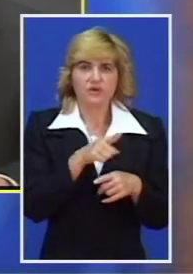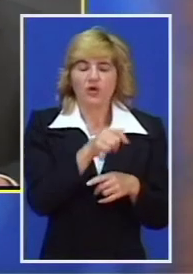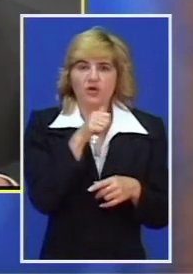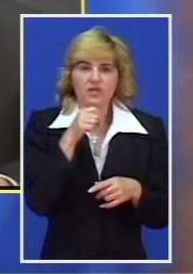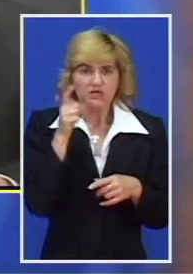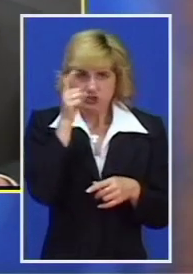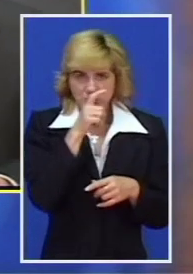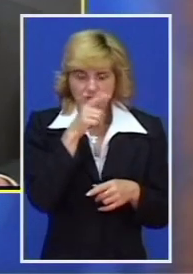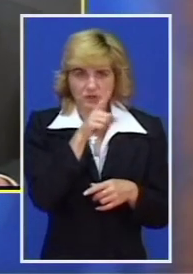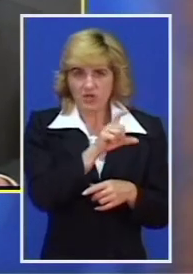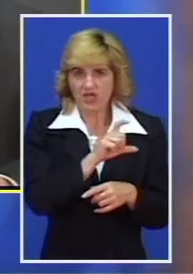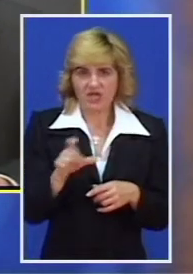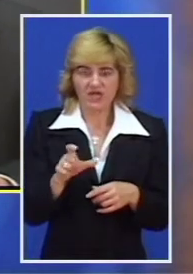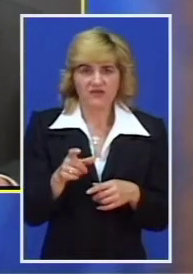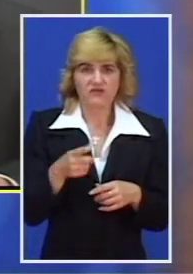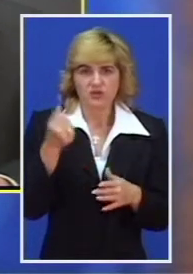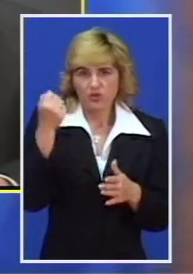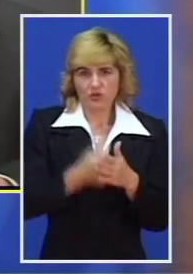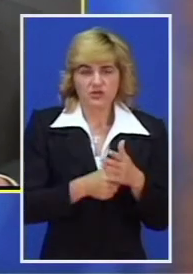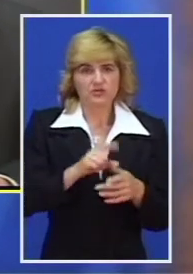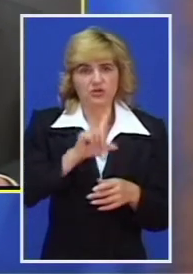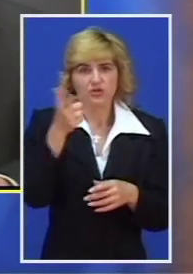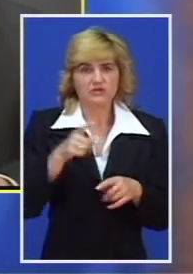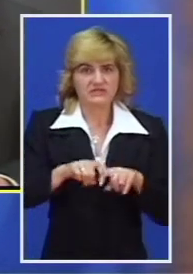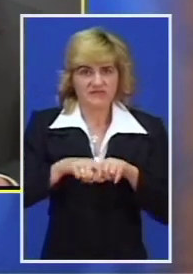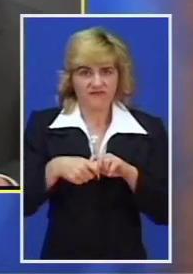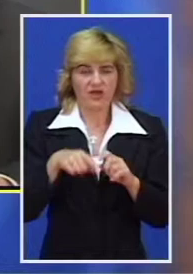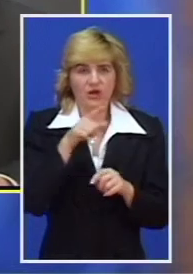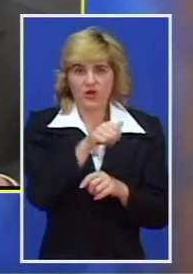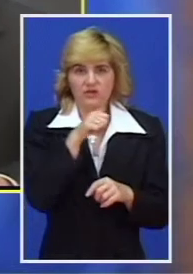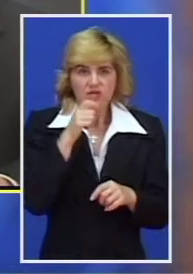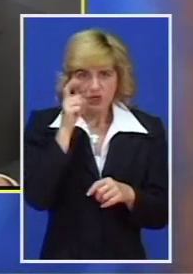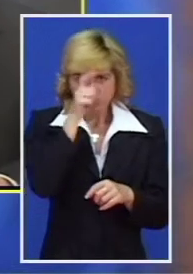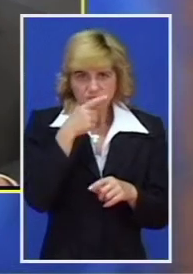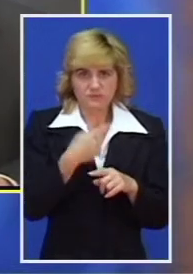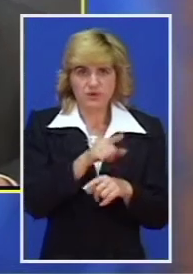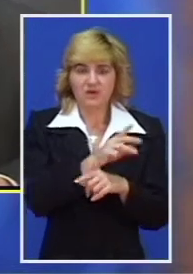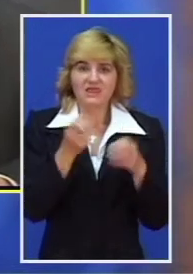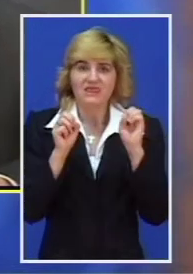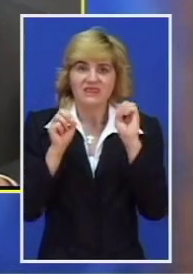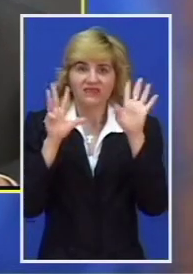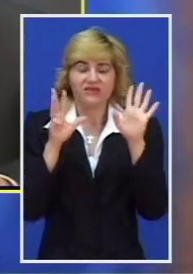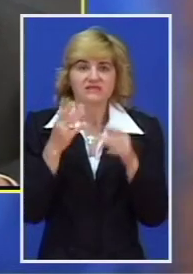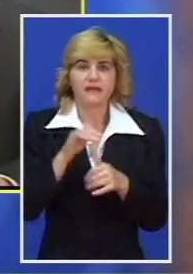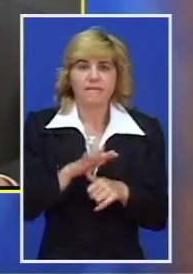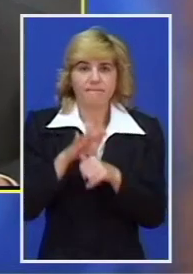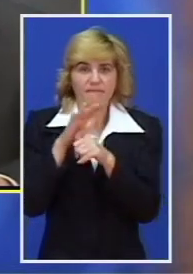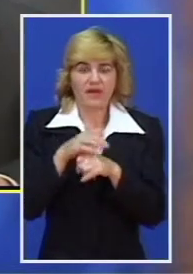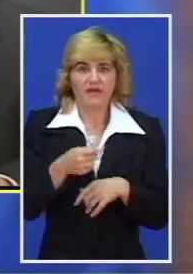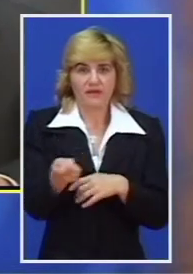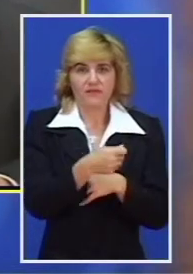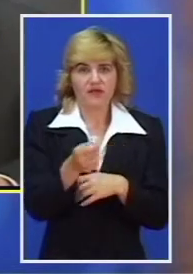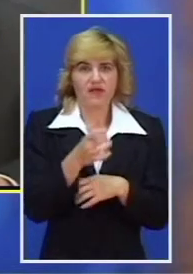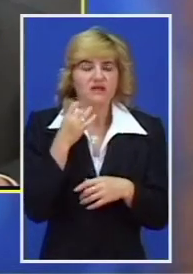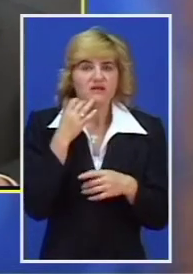osnovne sumnje da je izvršio krivično delo uništenja tuđe stvari. On je osumnjičen da je 19. maja polio alkoholom toboga na igralištu